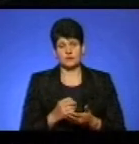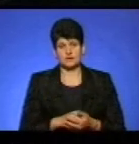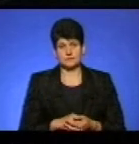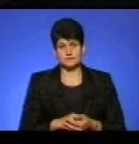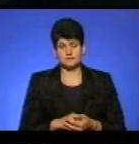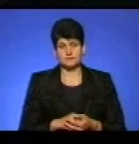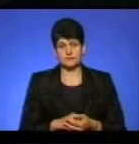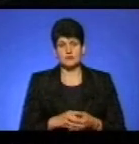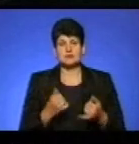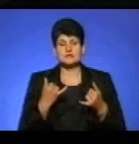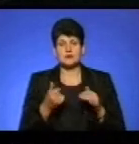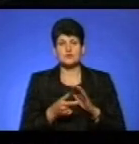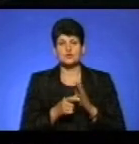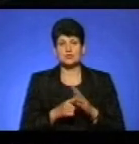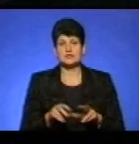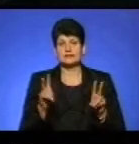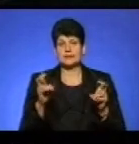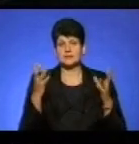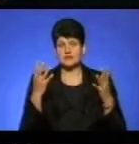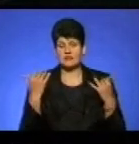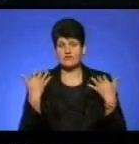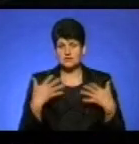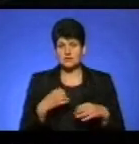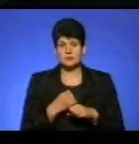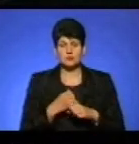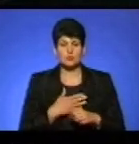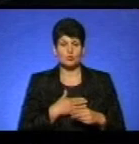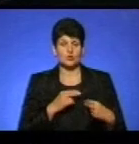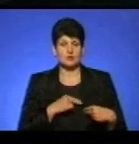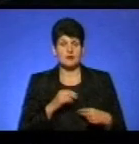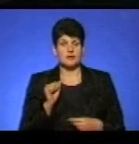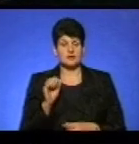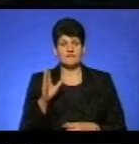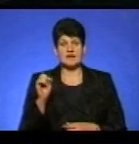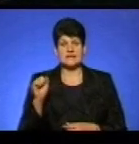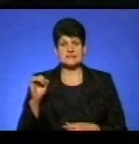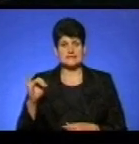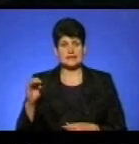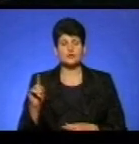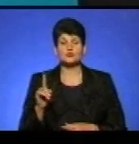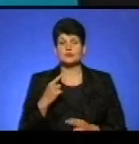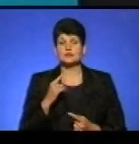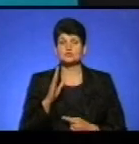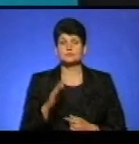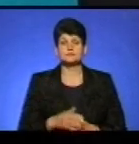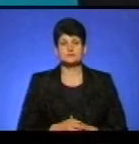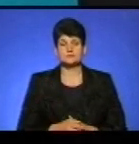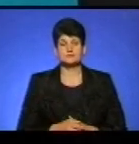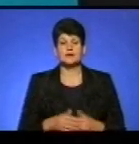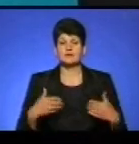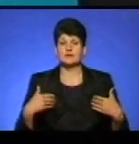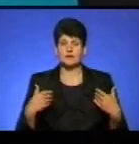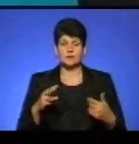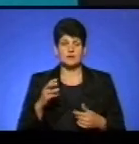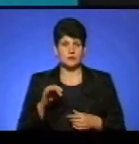А зараз у студії теми дня вже працює моя колега Анна Василенко. Аню, про що сьогодні говоритиме тем? Вітаю,